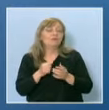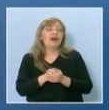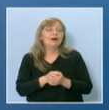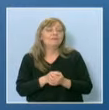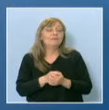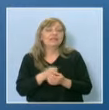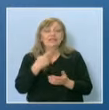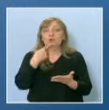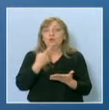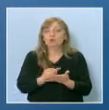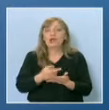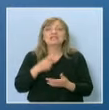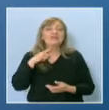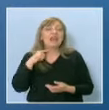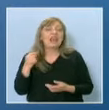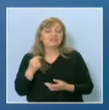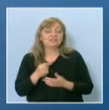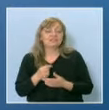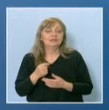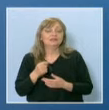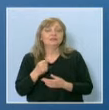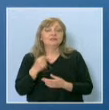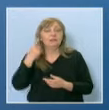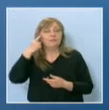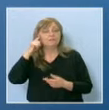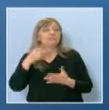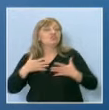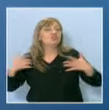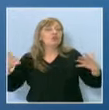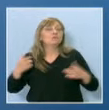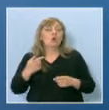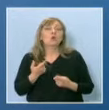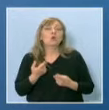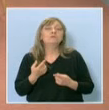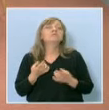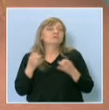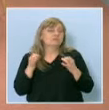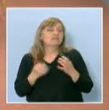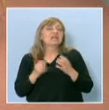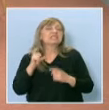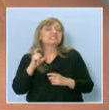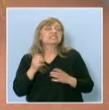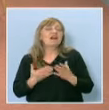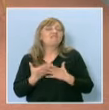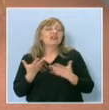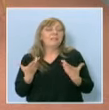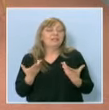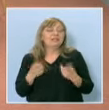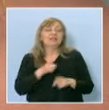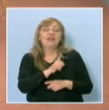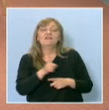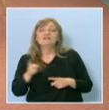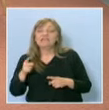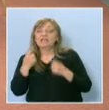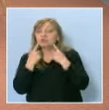завета на Левски смятам, че е доста актуален, защото всеки се опитва да